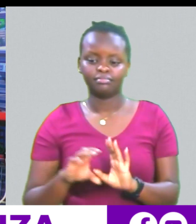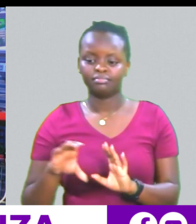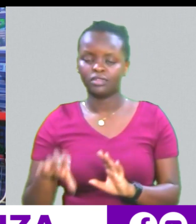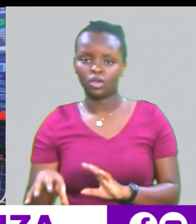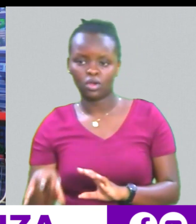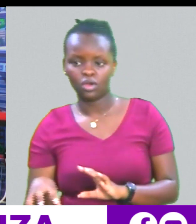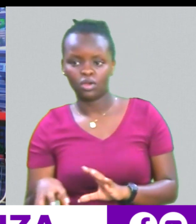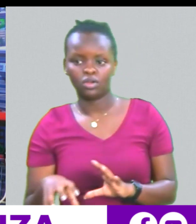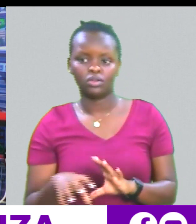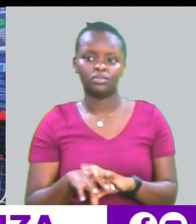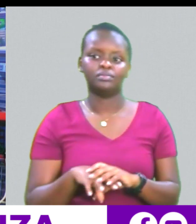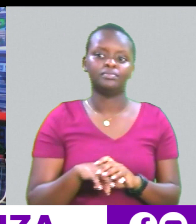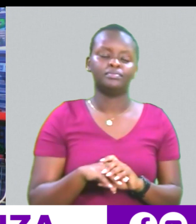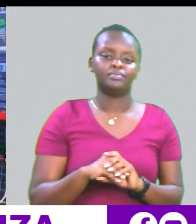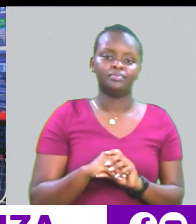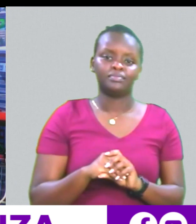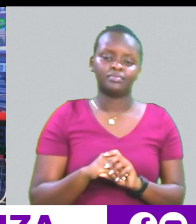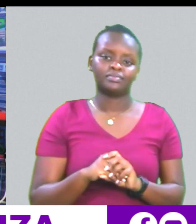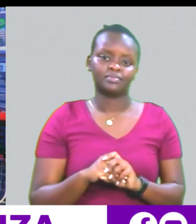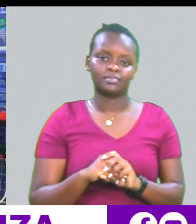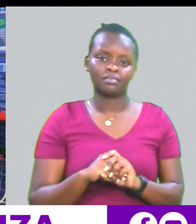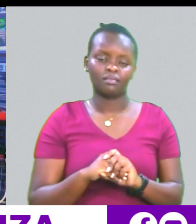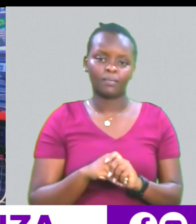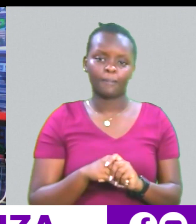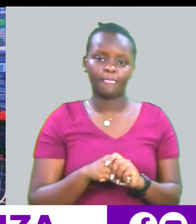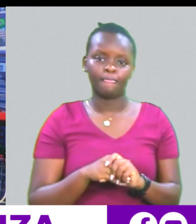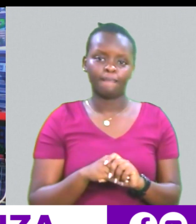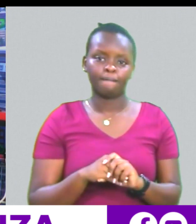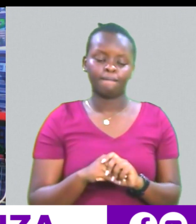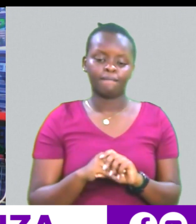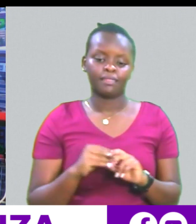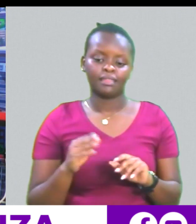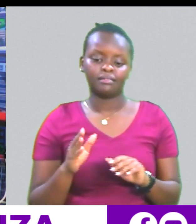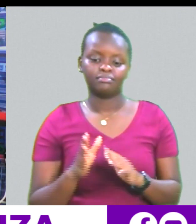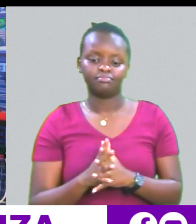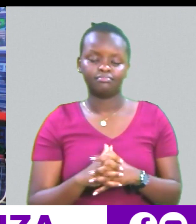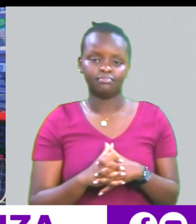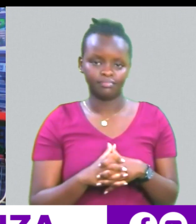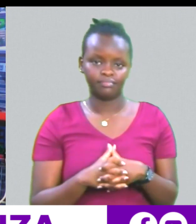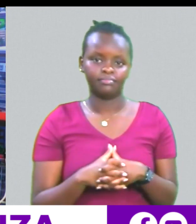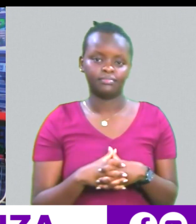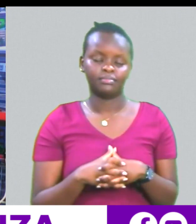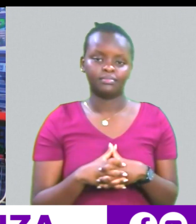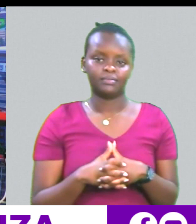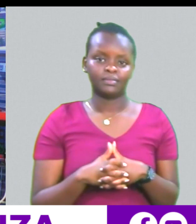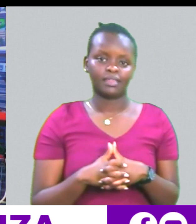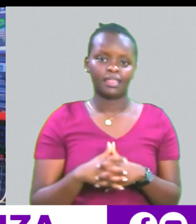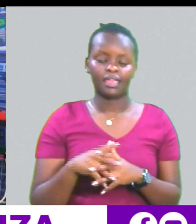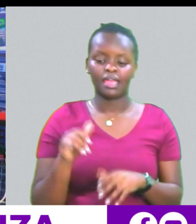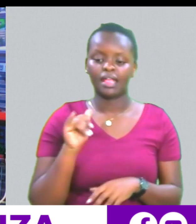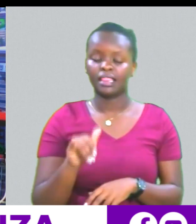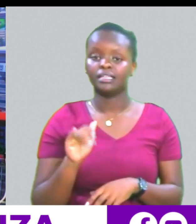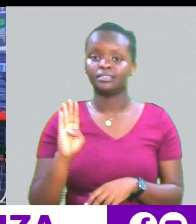Nonaona Ju Munezasikia ni Vaibia rumba hivi Nio yoyo Yeah And Iho ndo benga